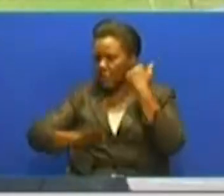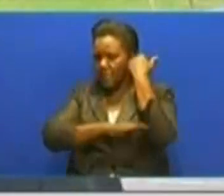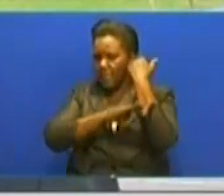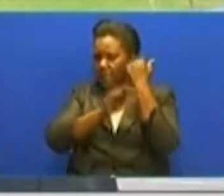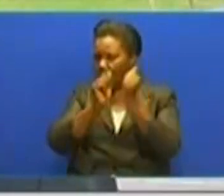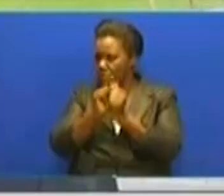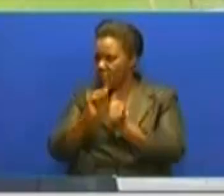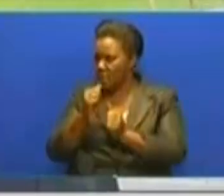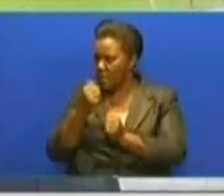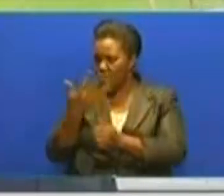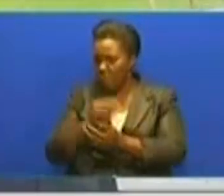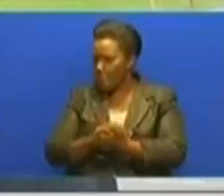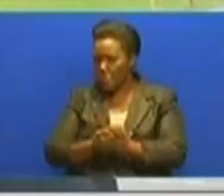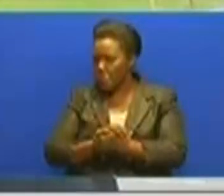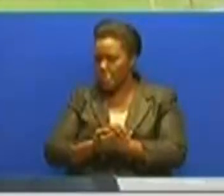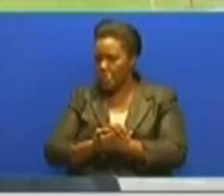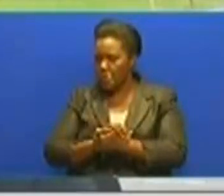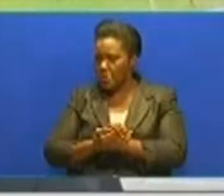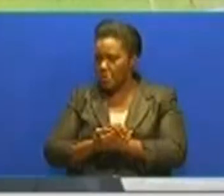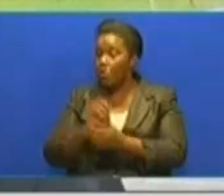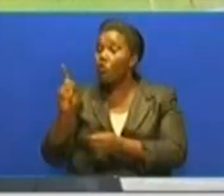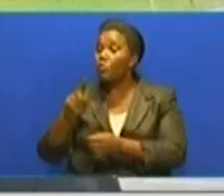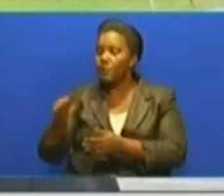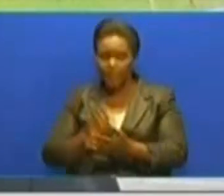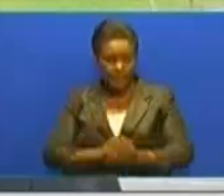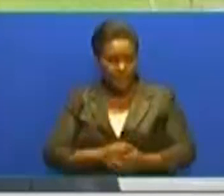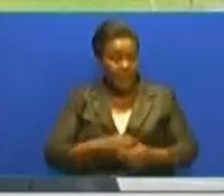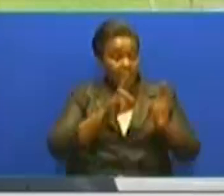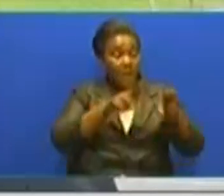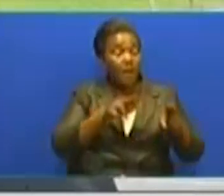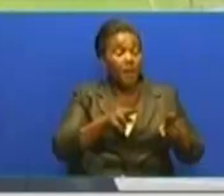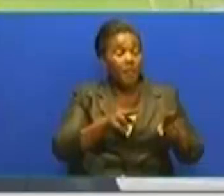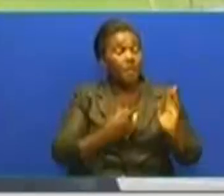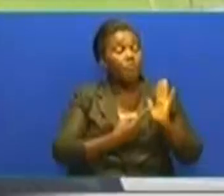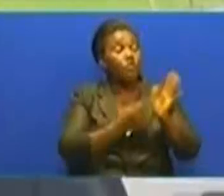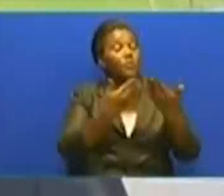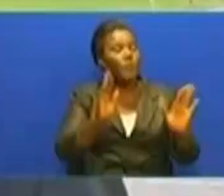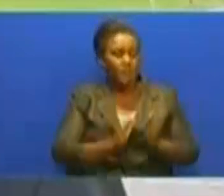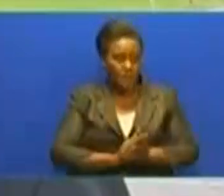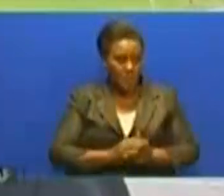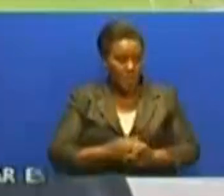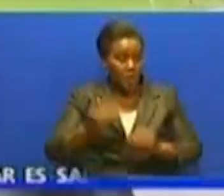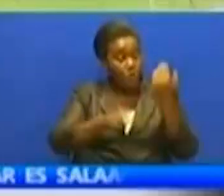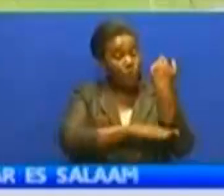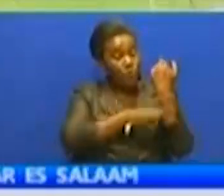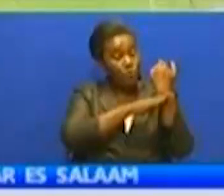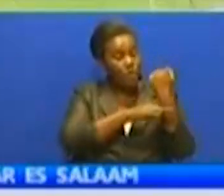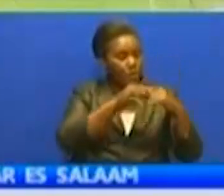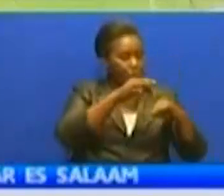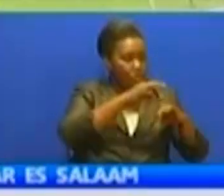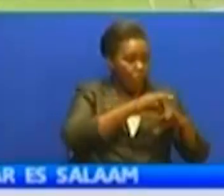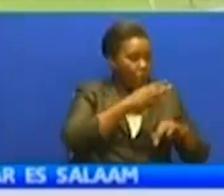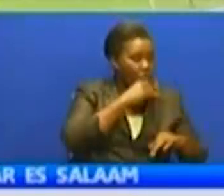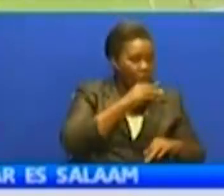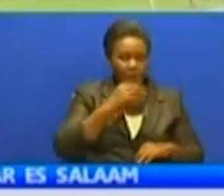Kwa ya hayo maamuzi ya mahakama ilitangaza kwamba saizi umri wa kuolewa na umri wa kuowa kwa ote wanaume